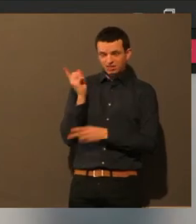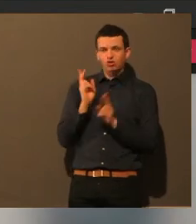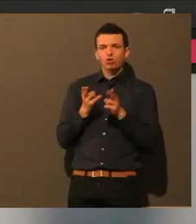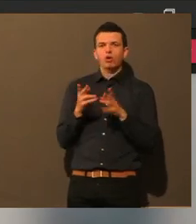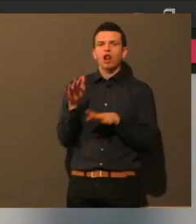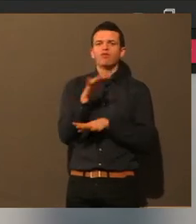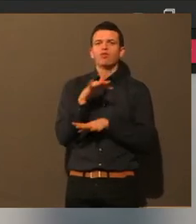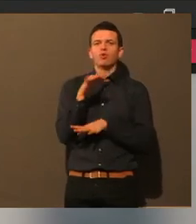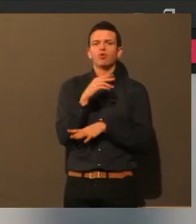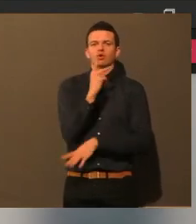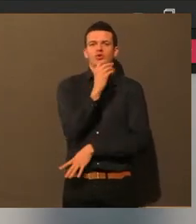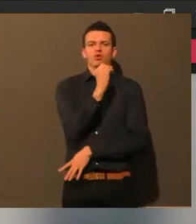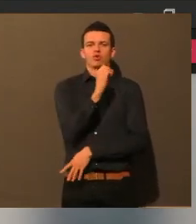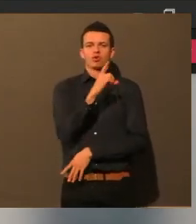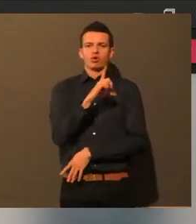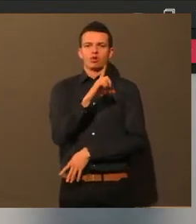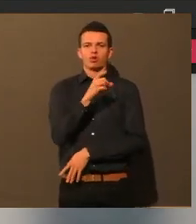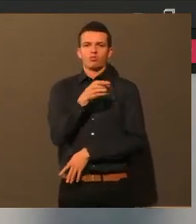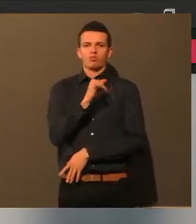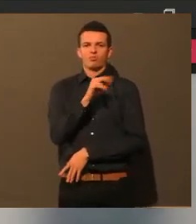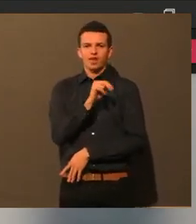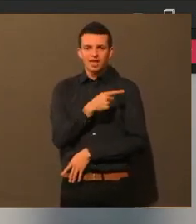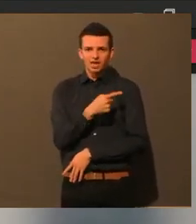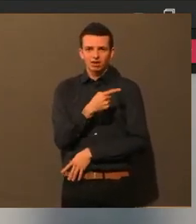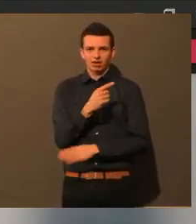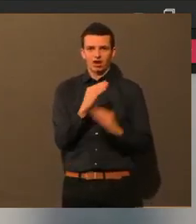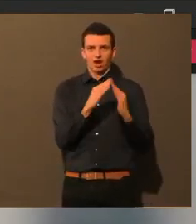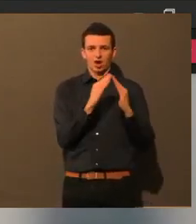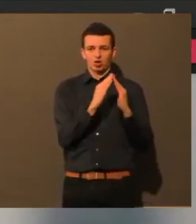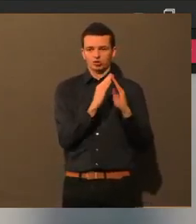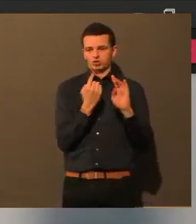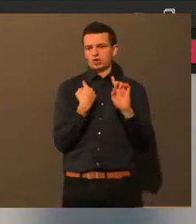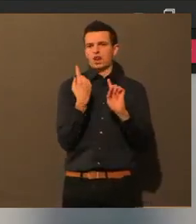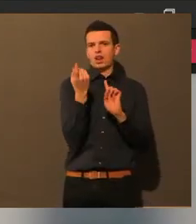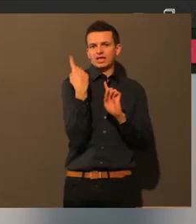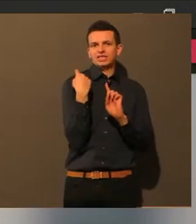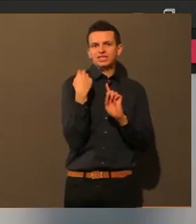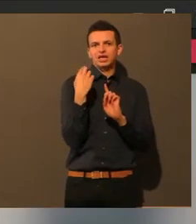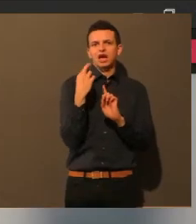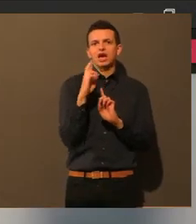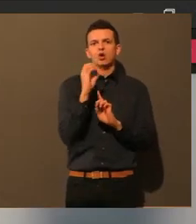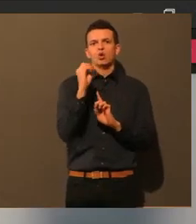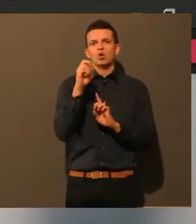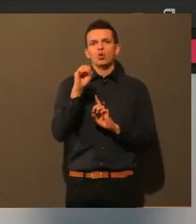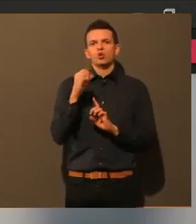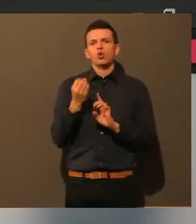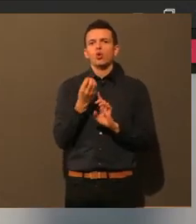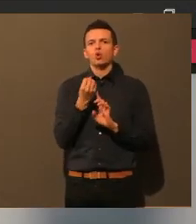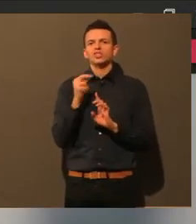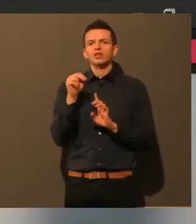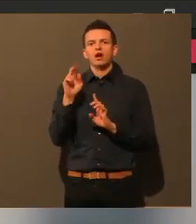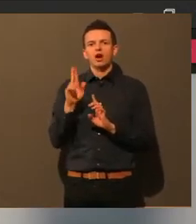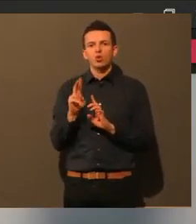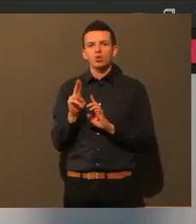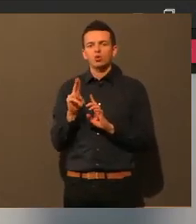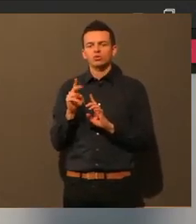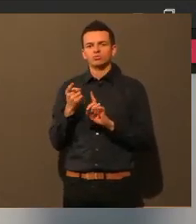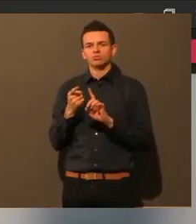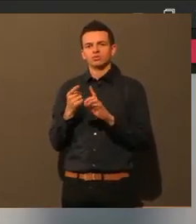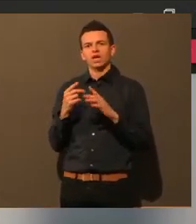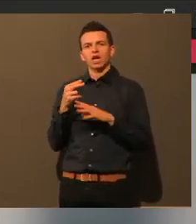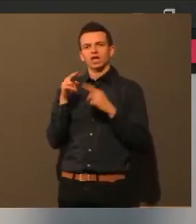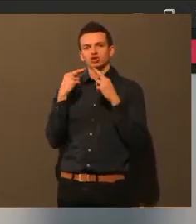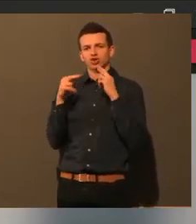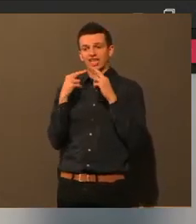und jetzt ist es letztes Jahr in der Rosenaugaststätte auch gewesen. Und das kann ja dieses Jahr eben nicht stattfinden wegen